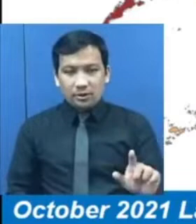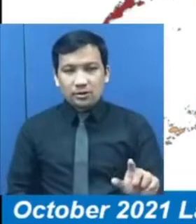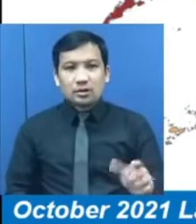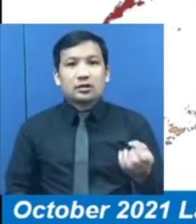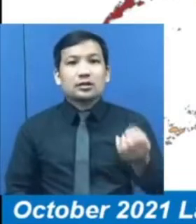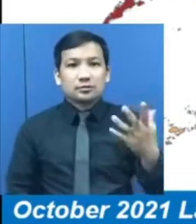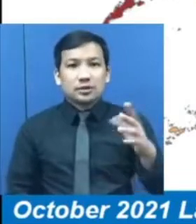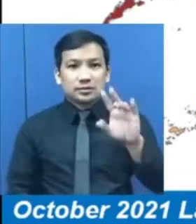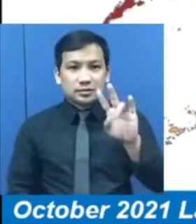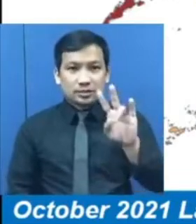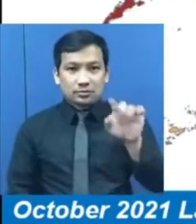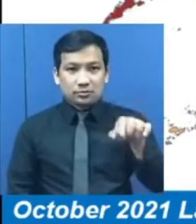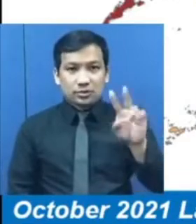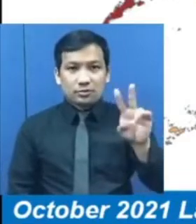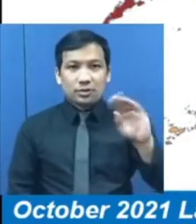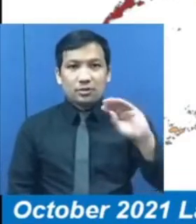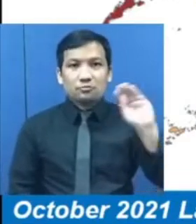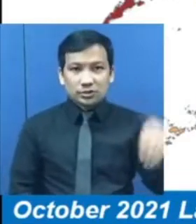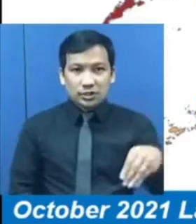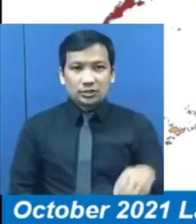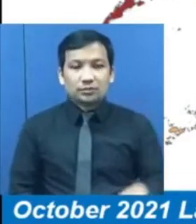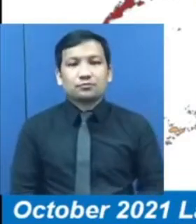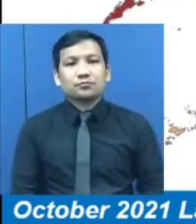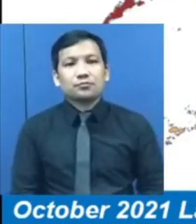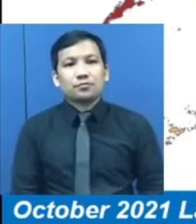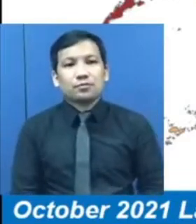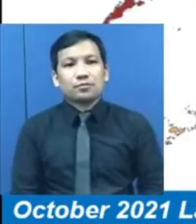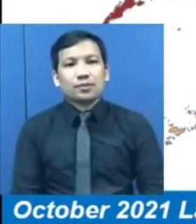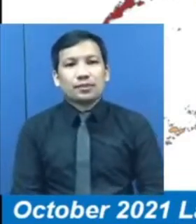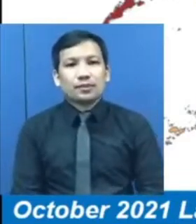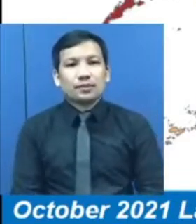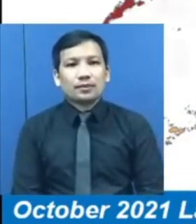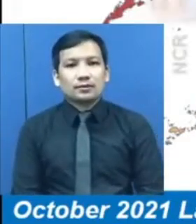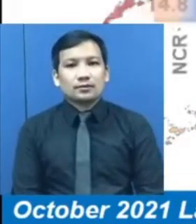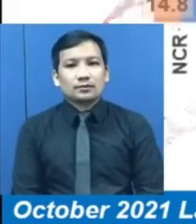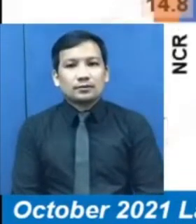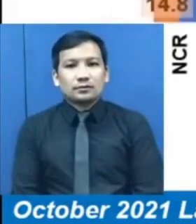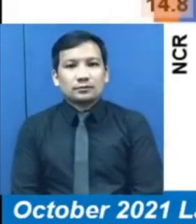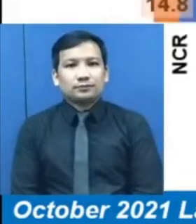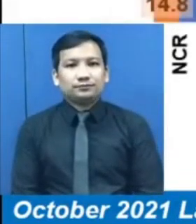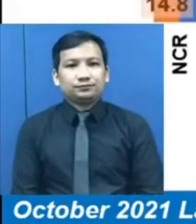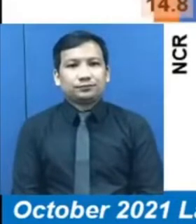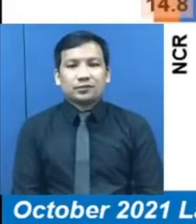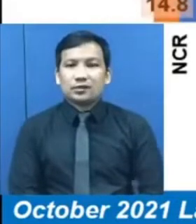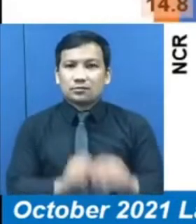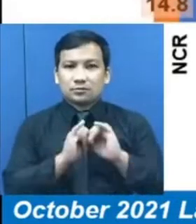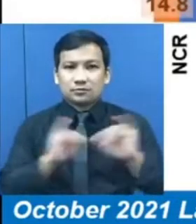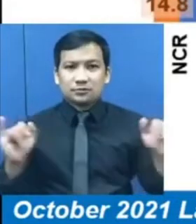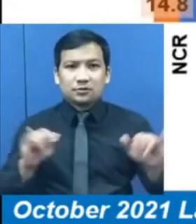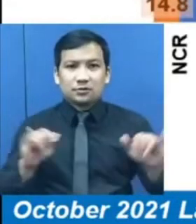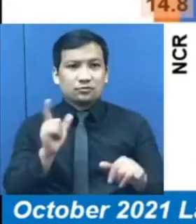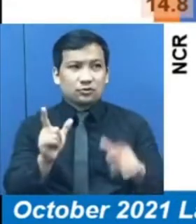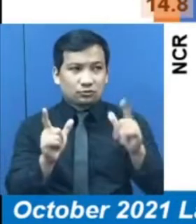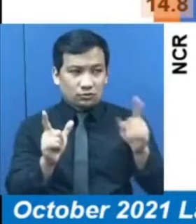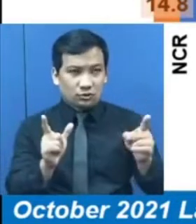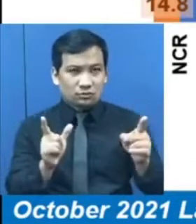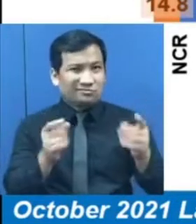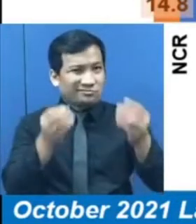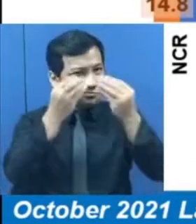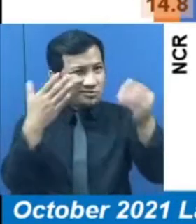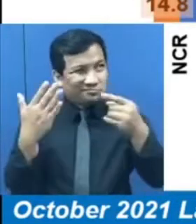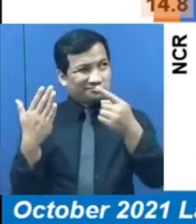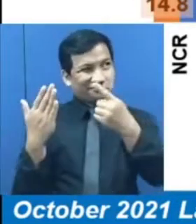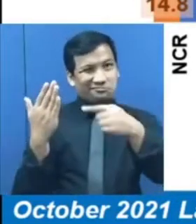nasa 7.7%. Kumpara sa Hulyo 2021, mapapansin